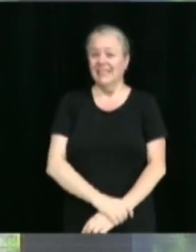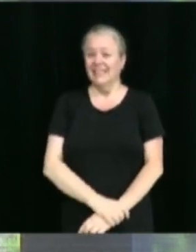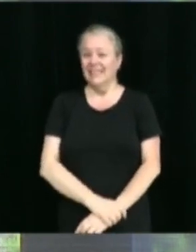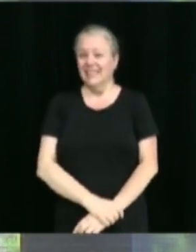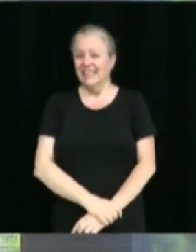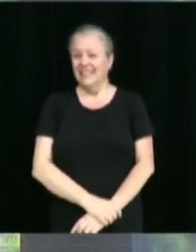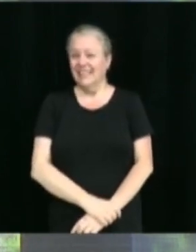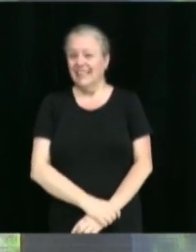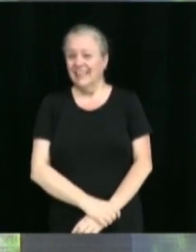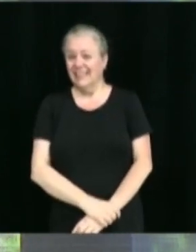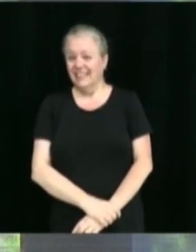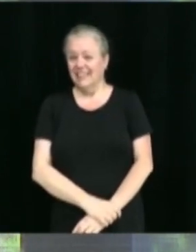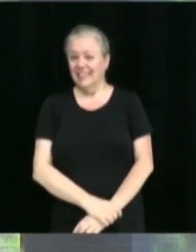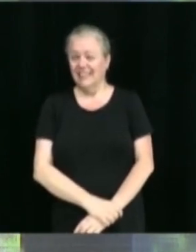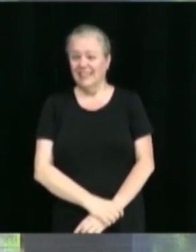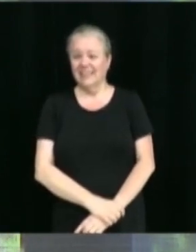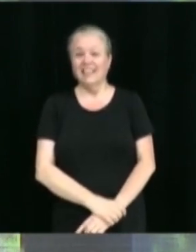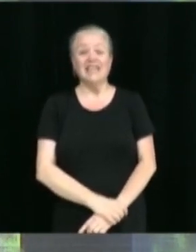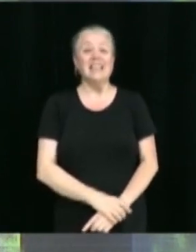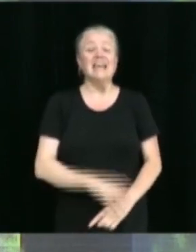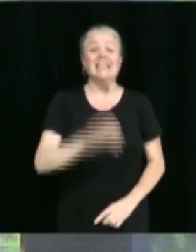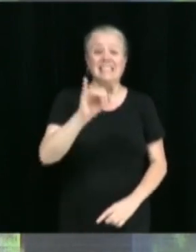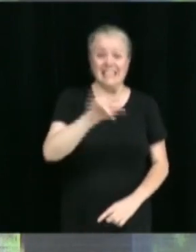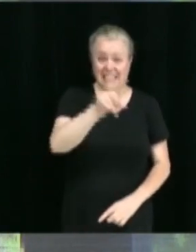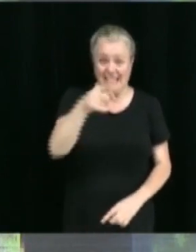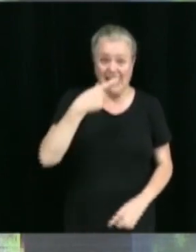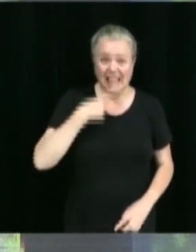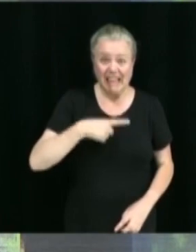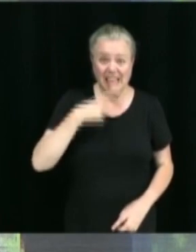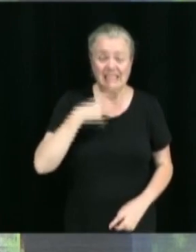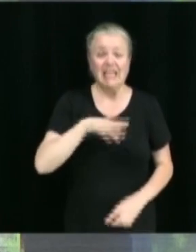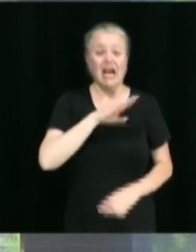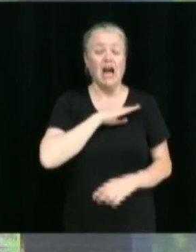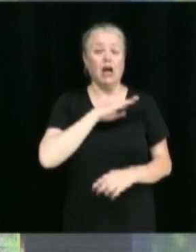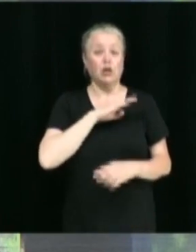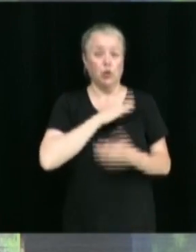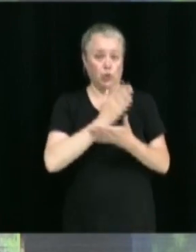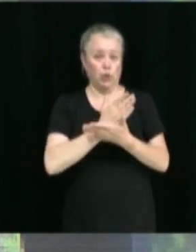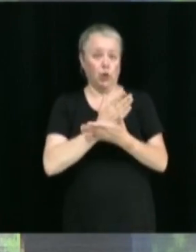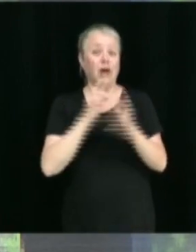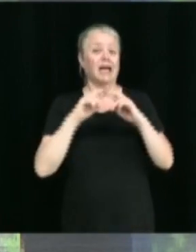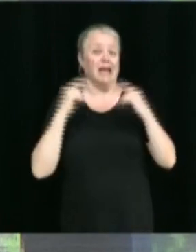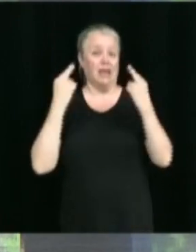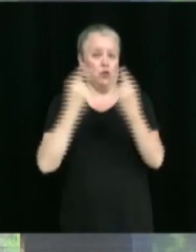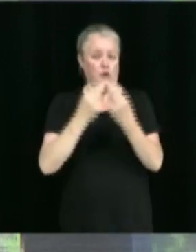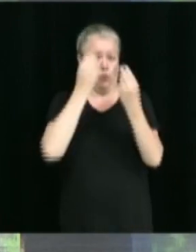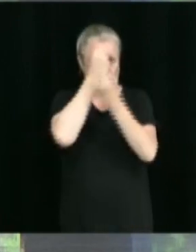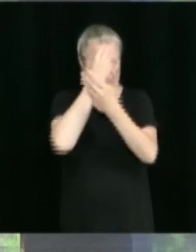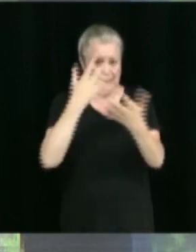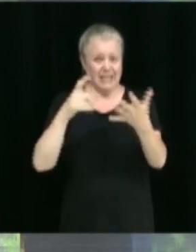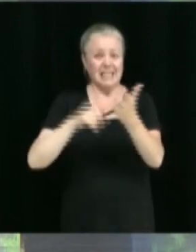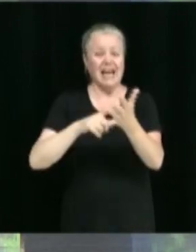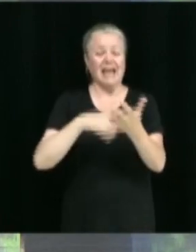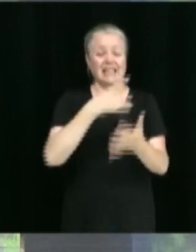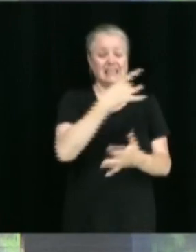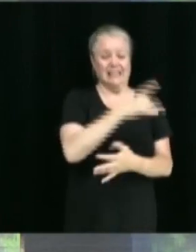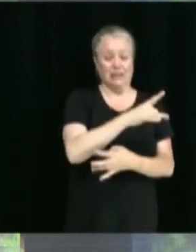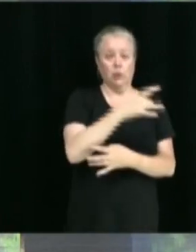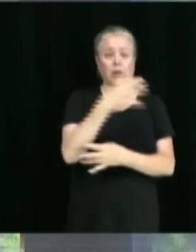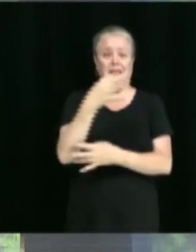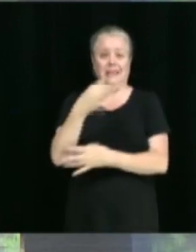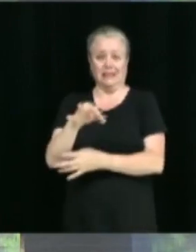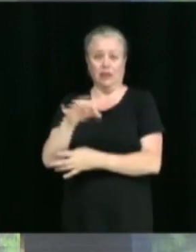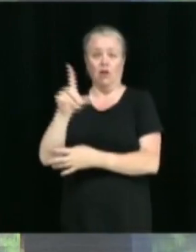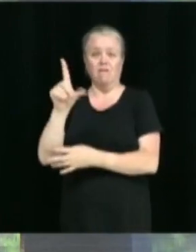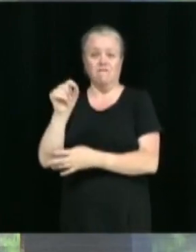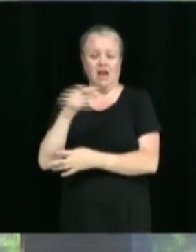Et pour ceux qui pourraient intéresser, il y aura des séances d'information en lien avec le projet éolien les 18, 19 et